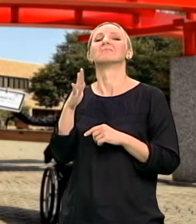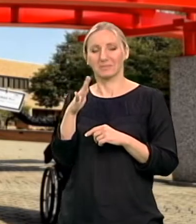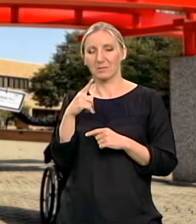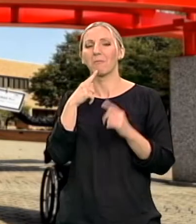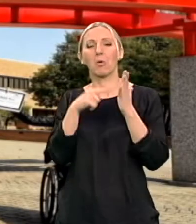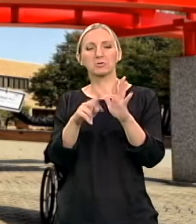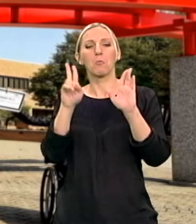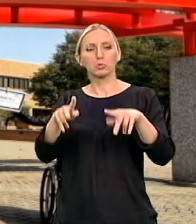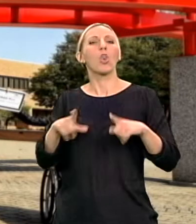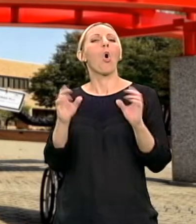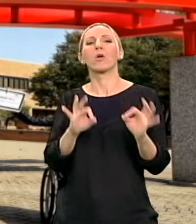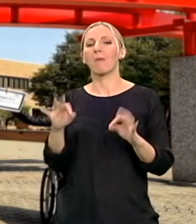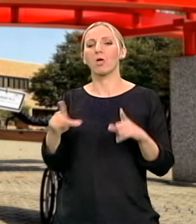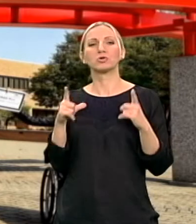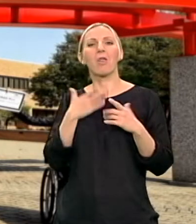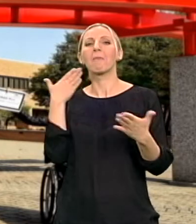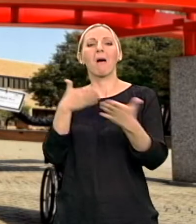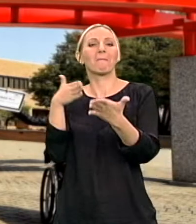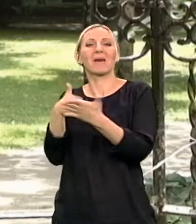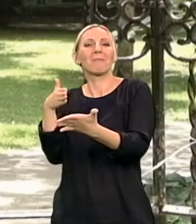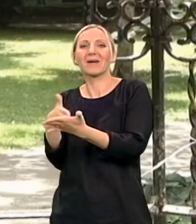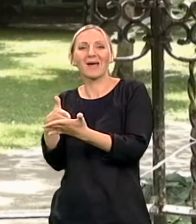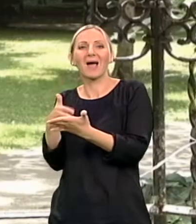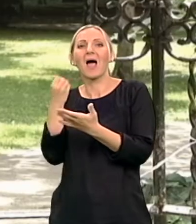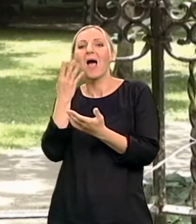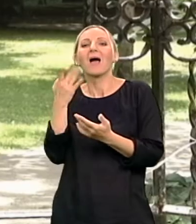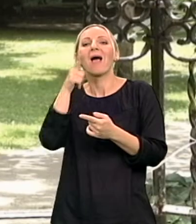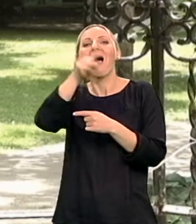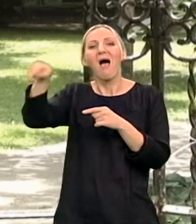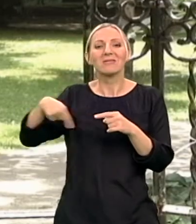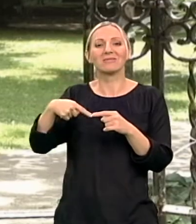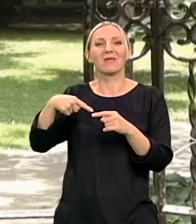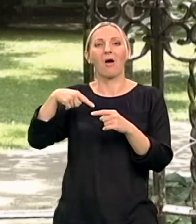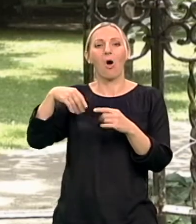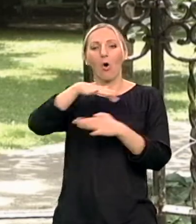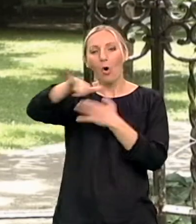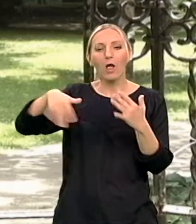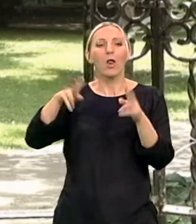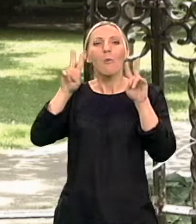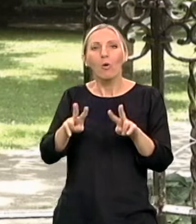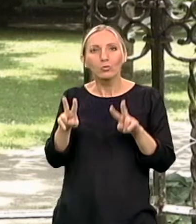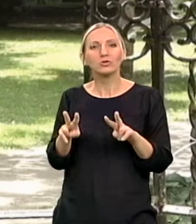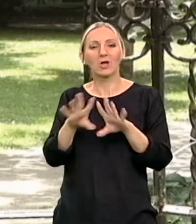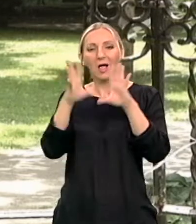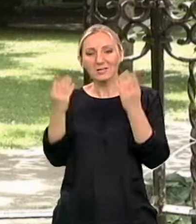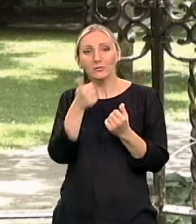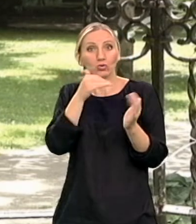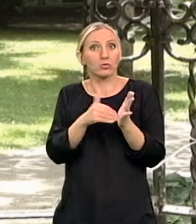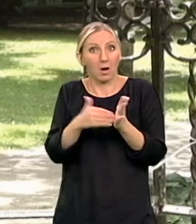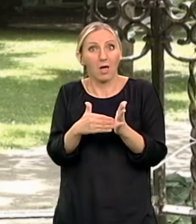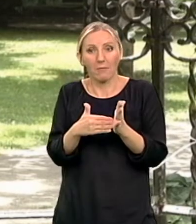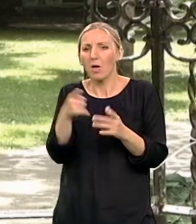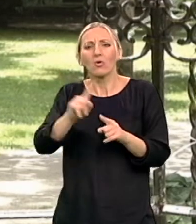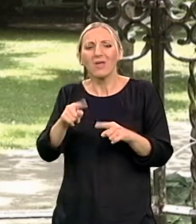funkcionišeš, da nema prepreka kada ti je omogućeno sve ono što u stvari treba, što nije ništa